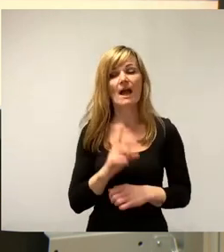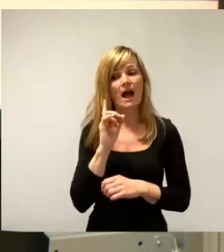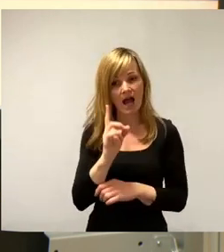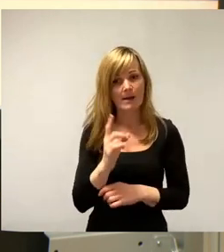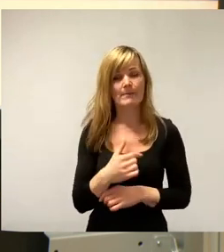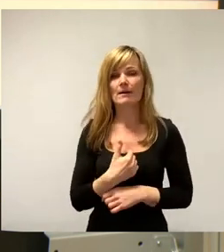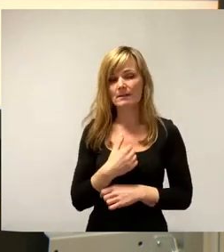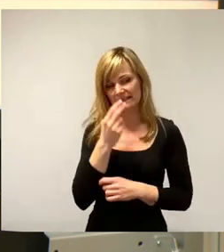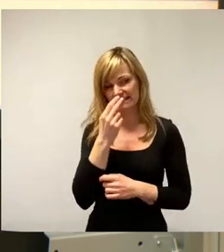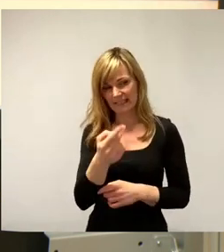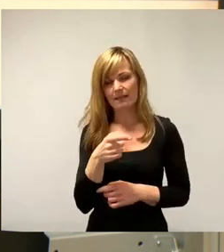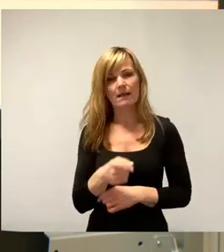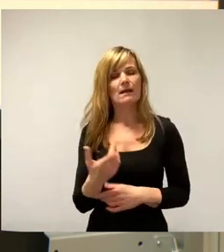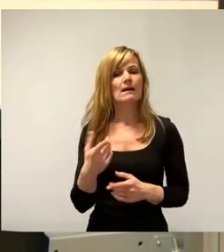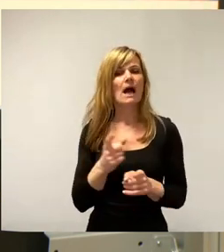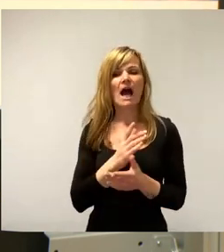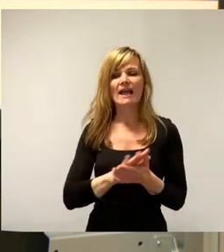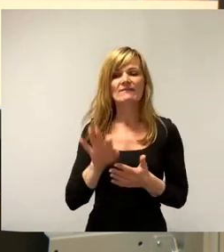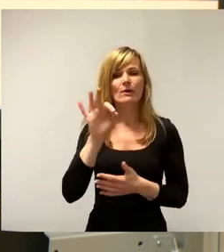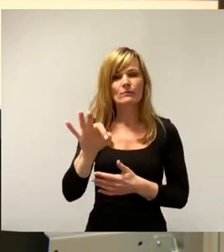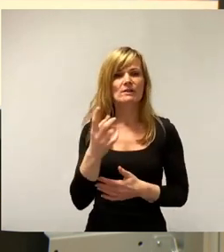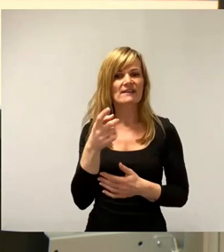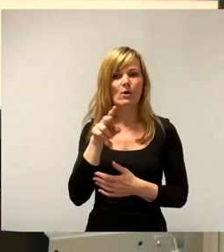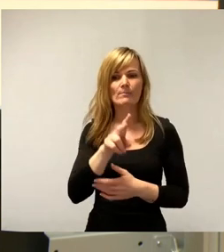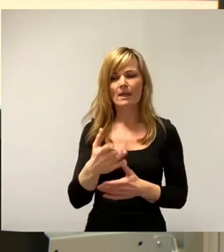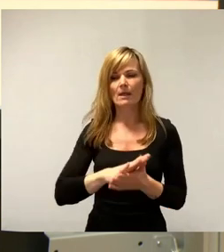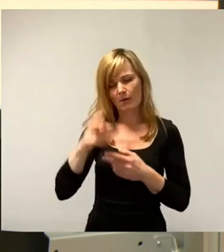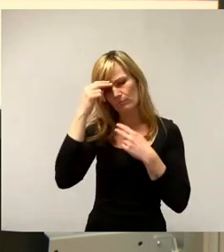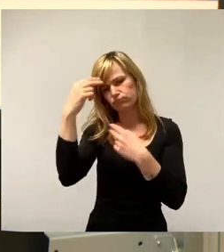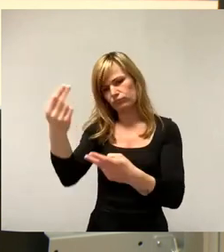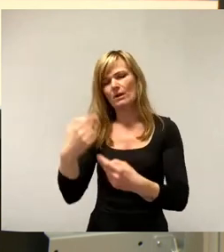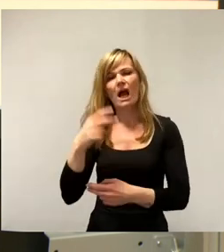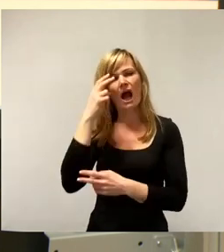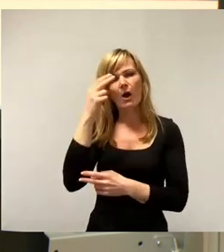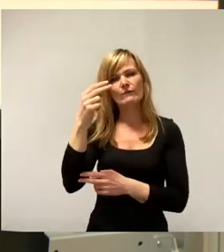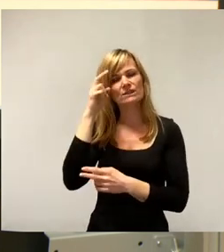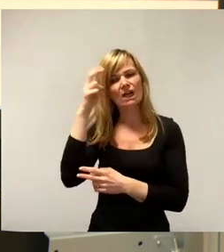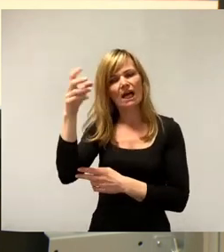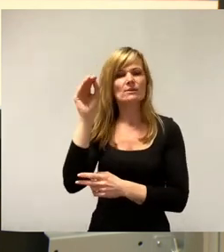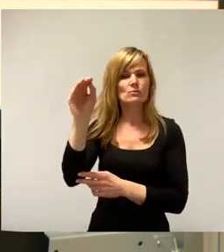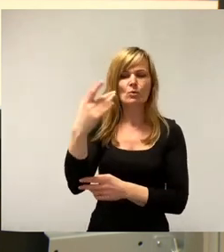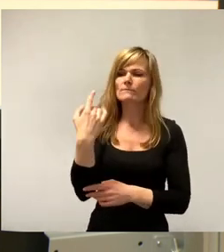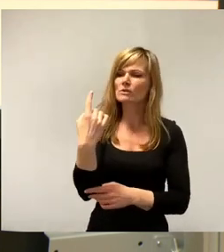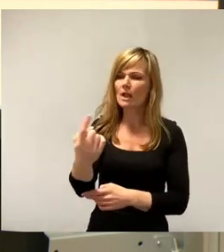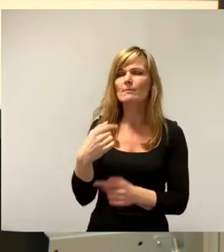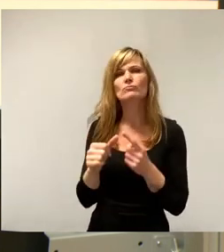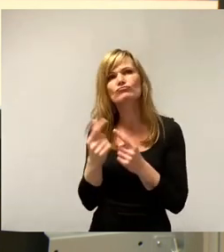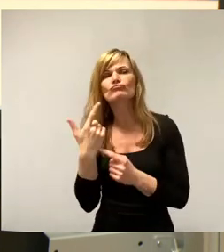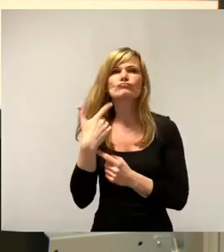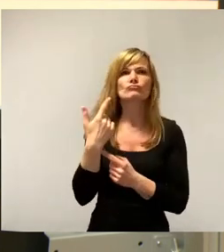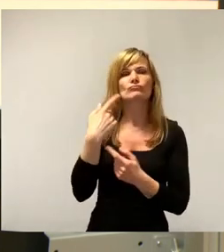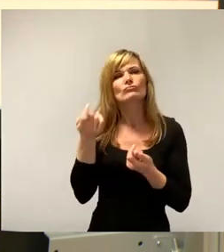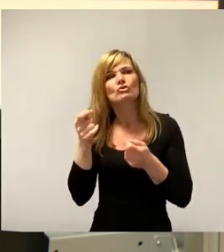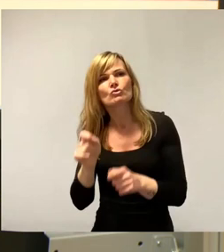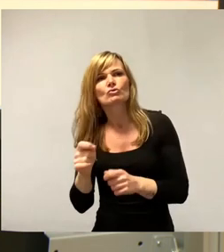unserer Sicht, es ist ein Freibrief für die DVB, im Aufsichtsrat zukünftig Dinge zu beschließen, die sozusagen, weil es ja dort auch